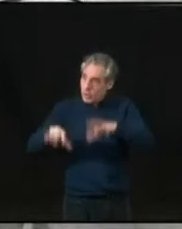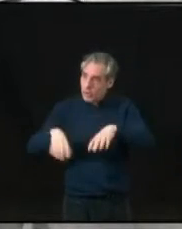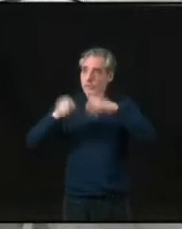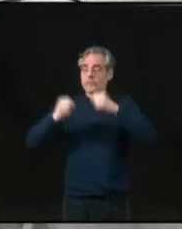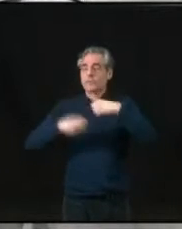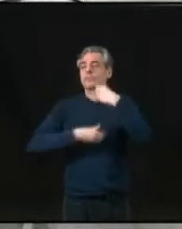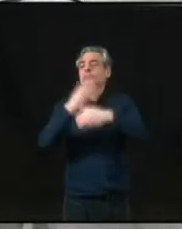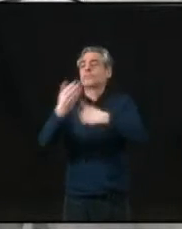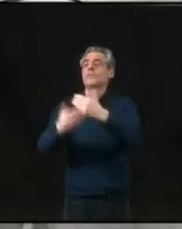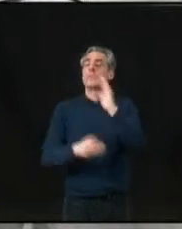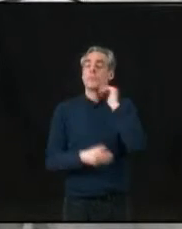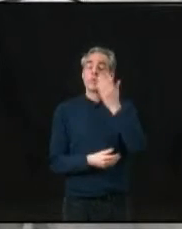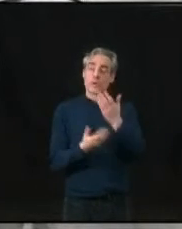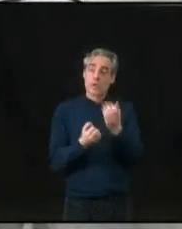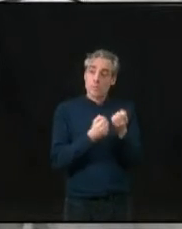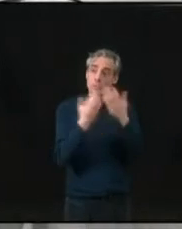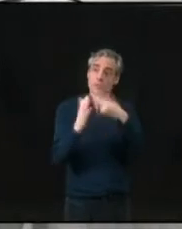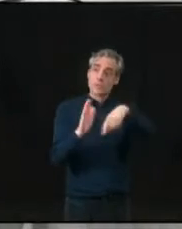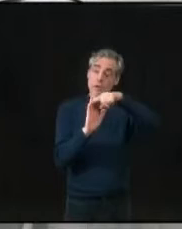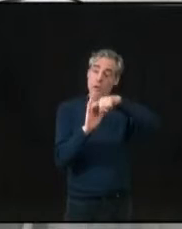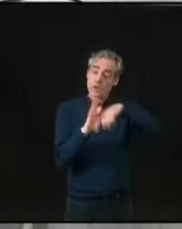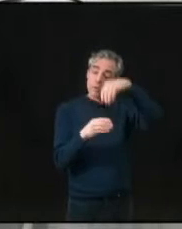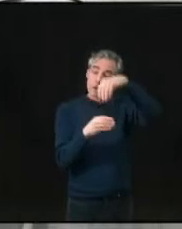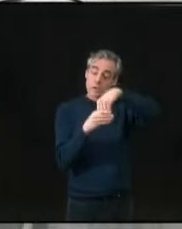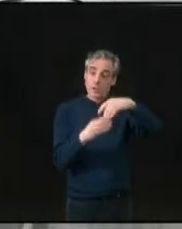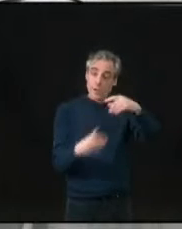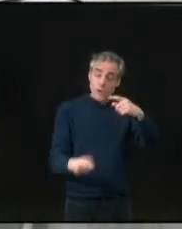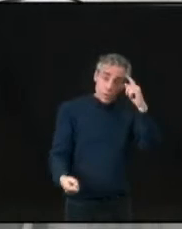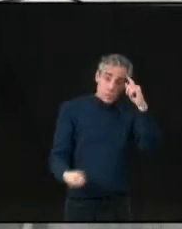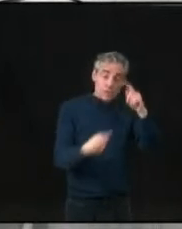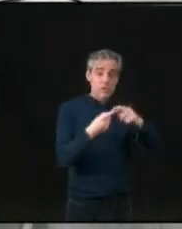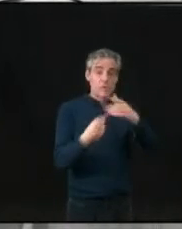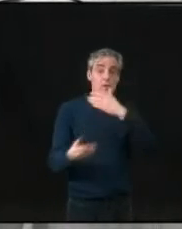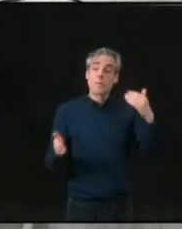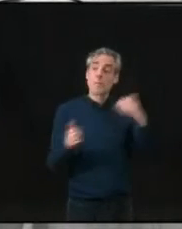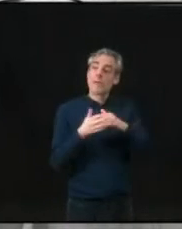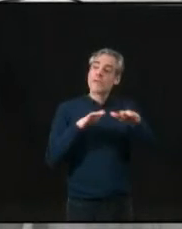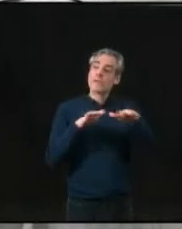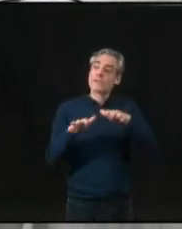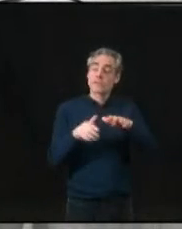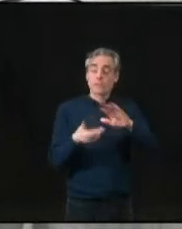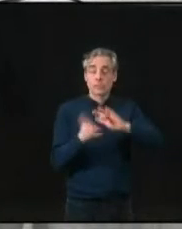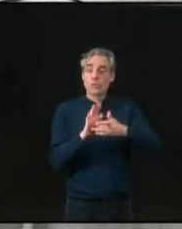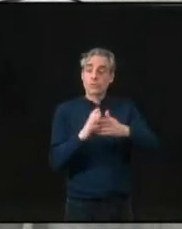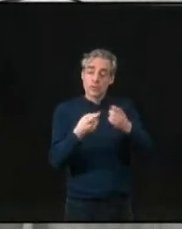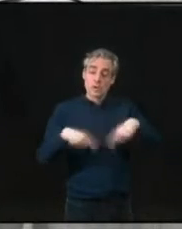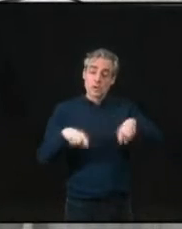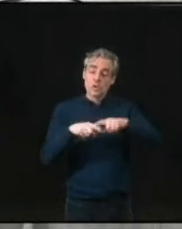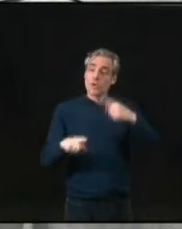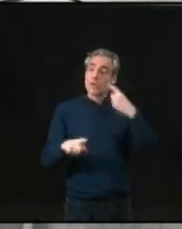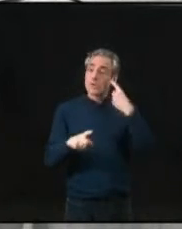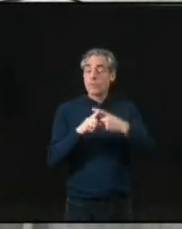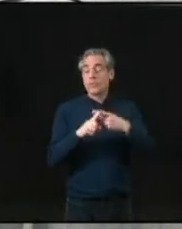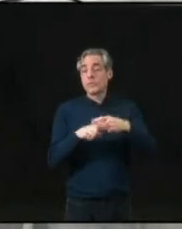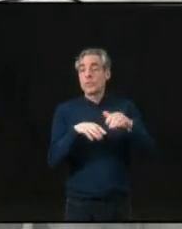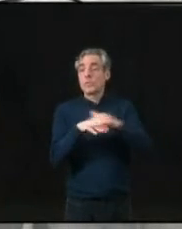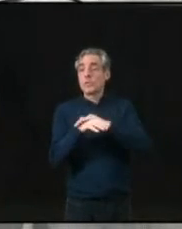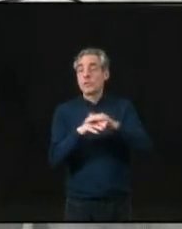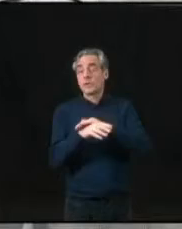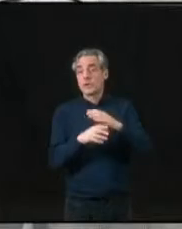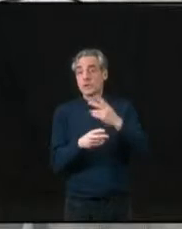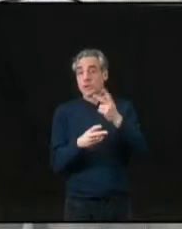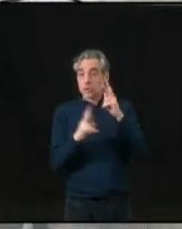enrichir le règlement intérieur pour améliorer le fonctionnement des commissions ou encore inscrire le débat de politique générale comme une obligation annuelle.